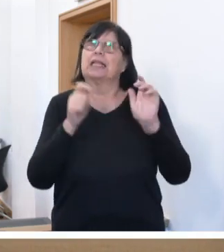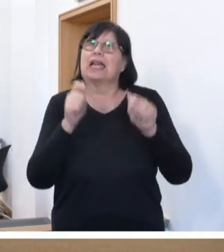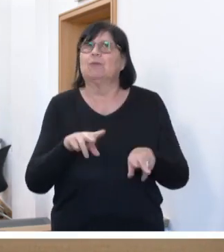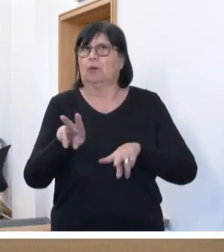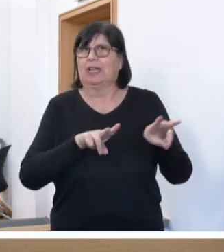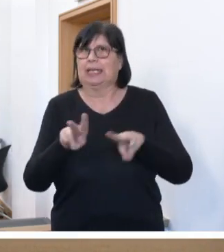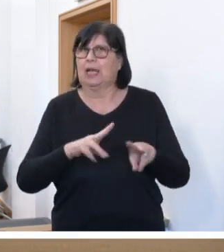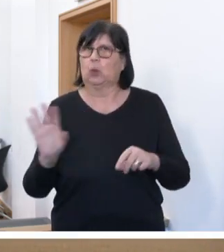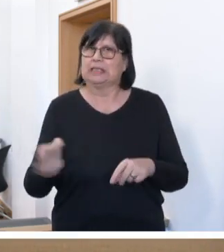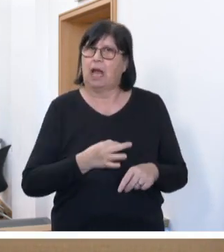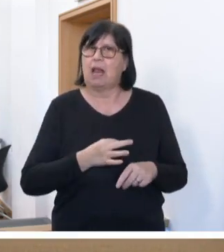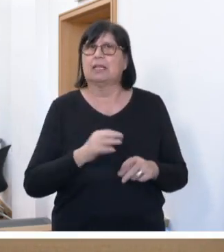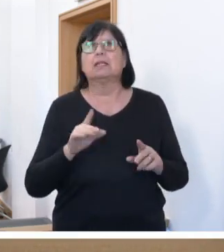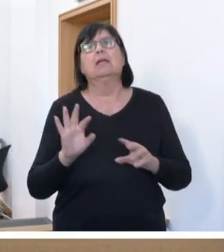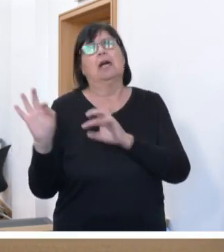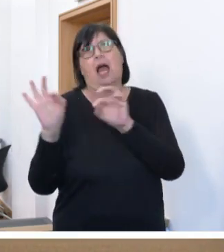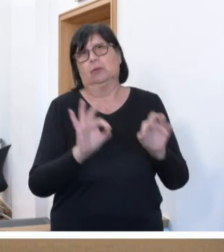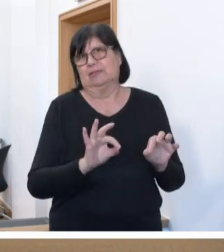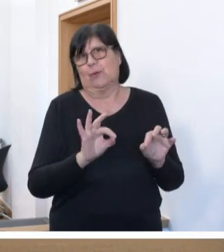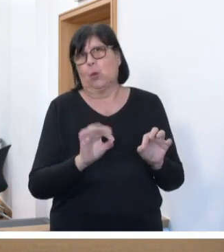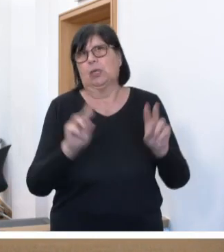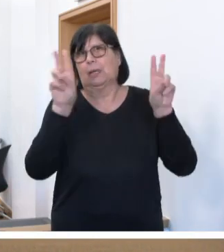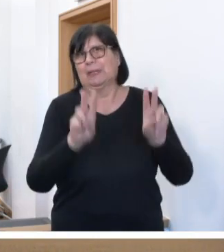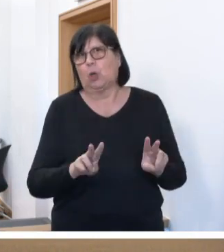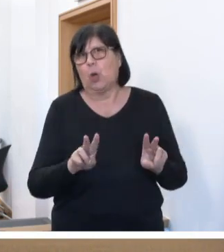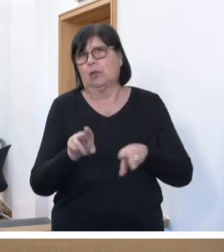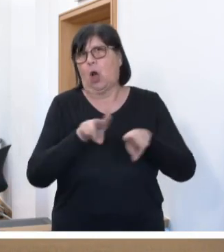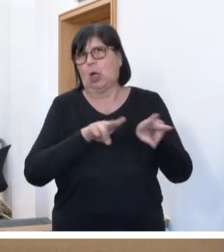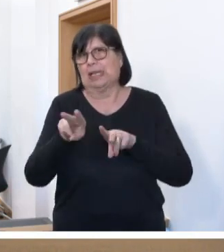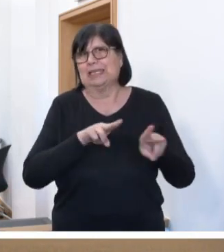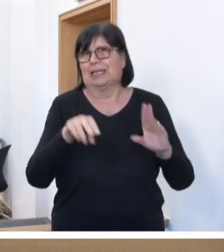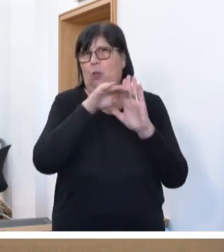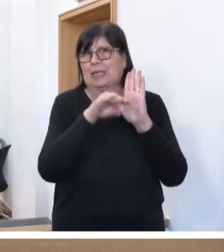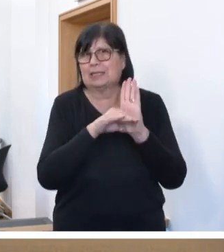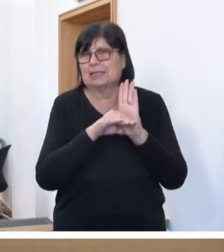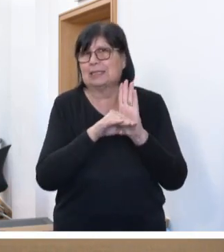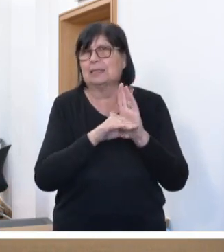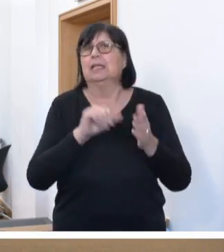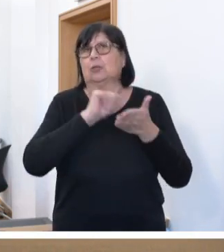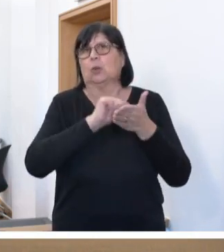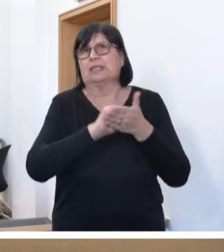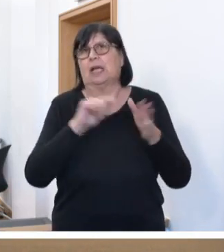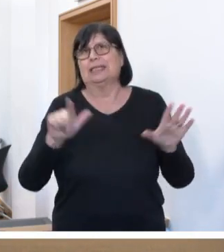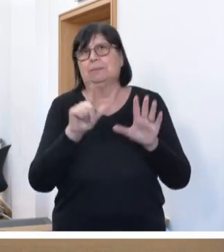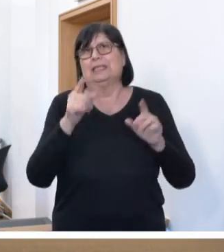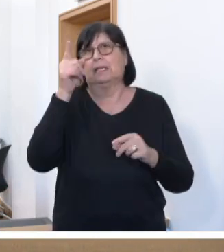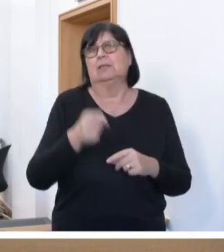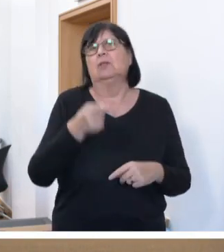Regierung des Saarlandes zur Ausführung des Betreuungsorganisationsgesetzes Drucksache 17